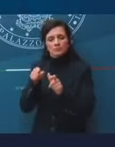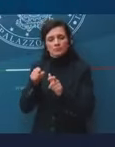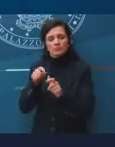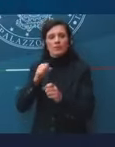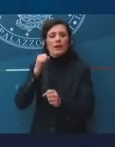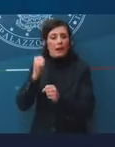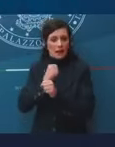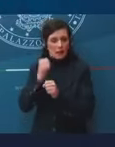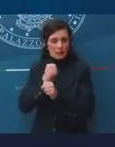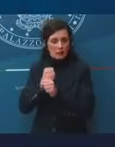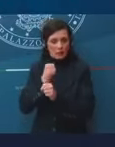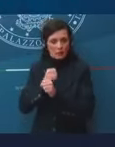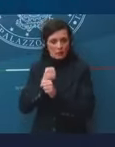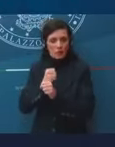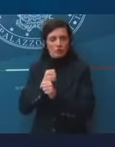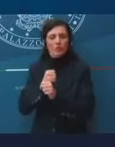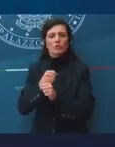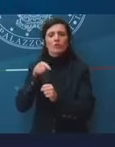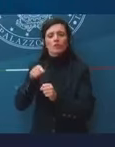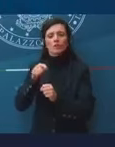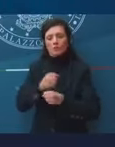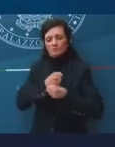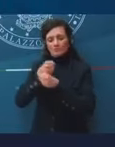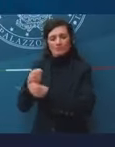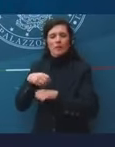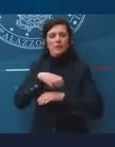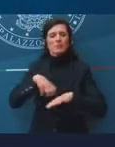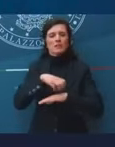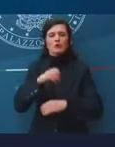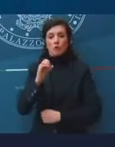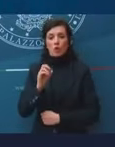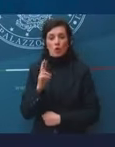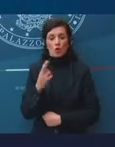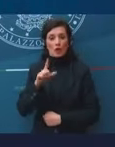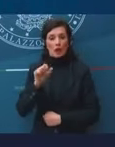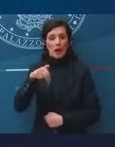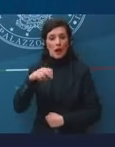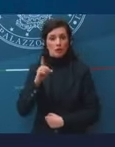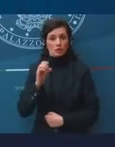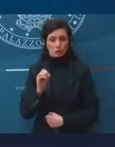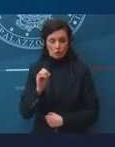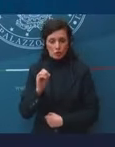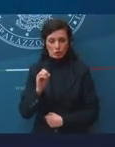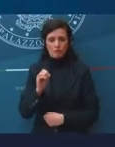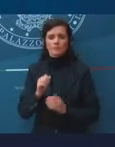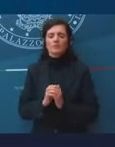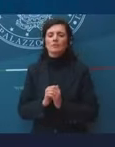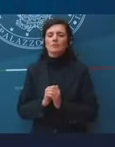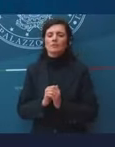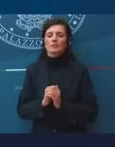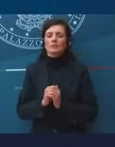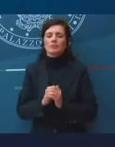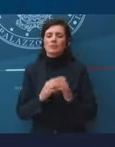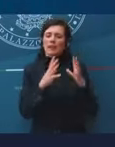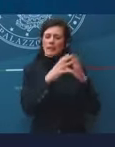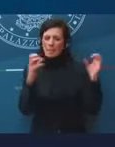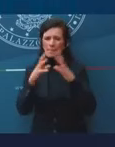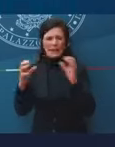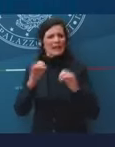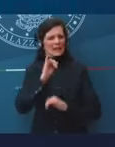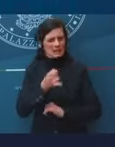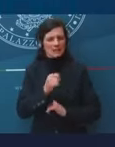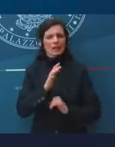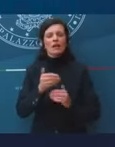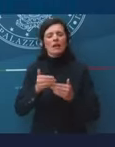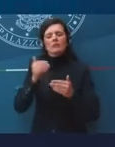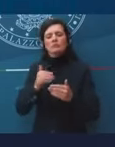qui darò la parola al Ministro Orlando. Ma prima ancora sulle imprese c'è una parte destinata al ristoro o